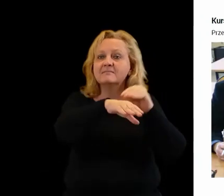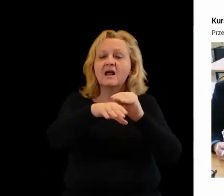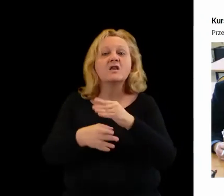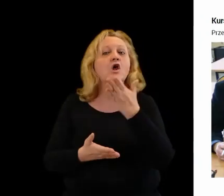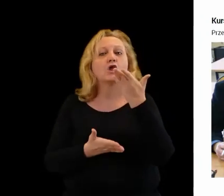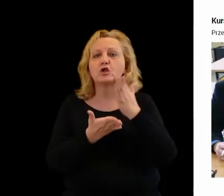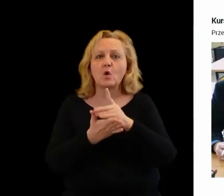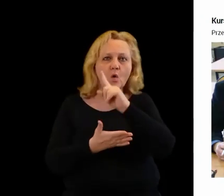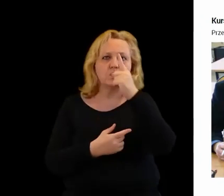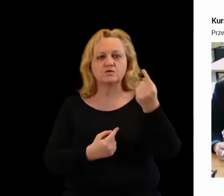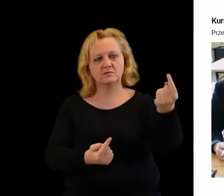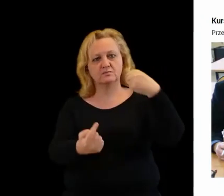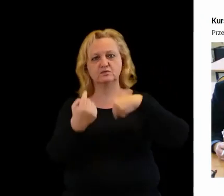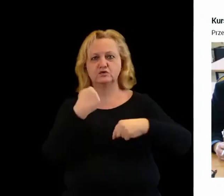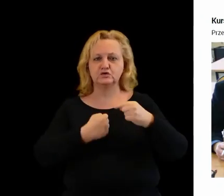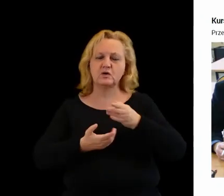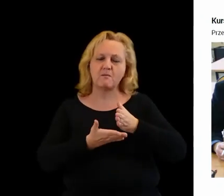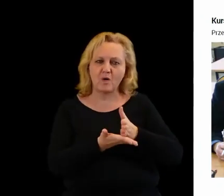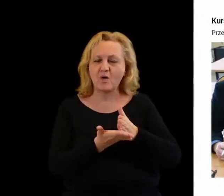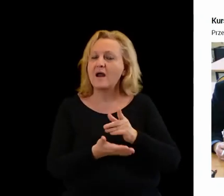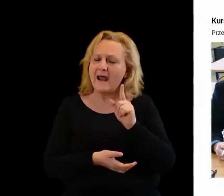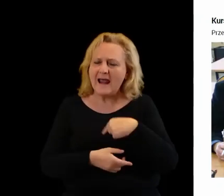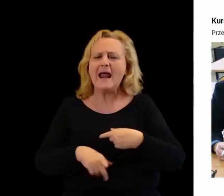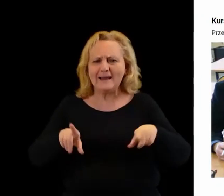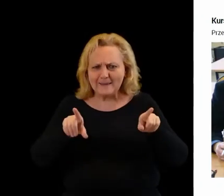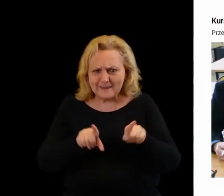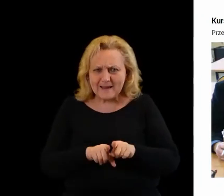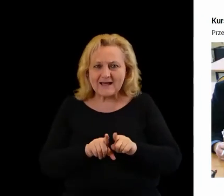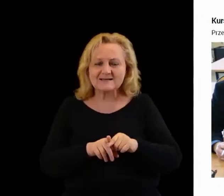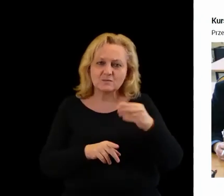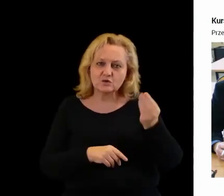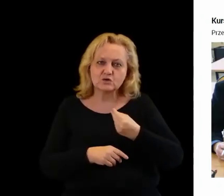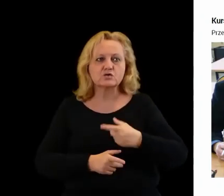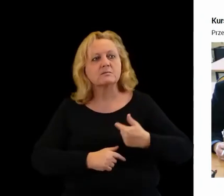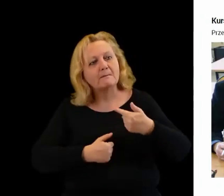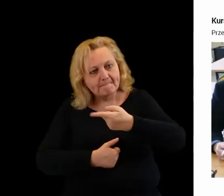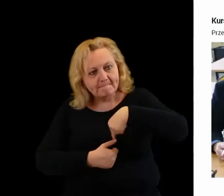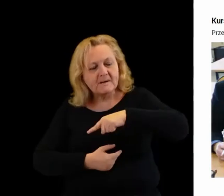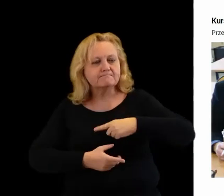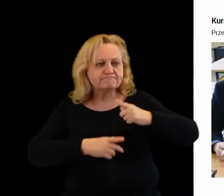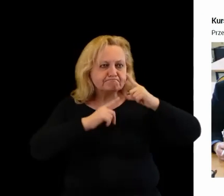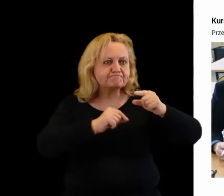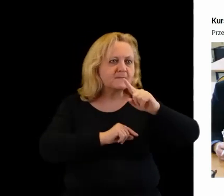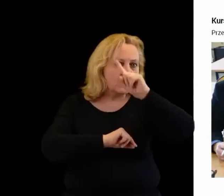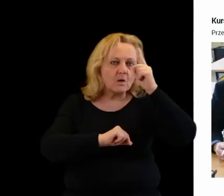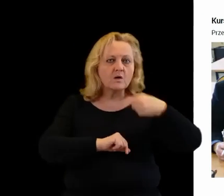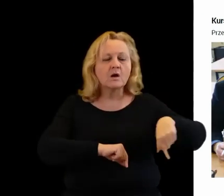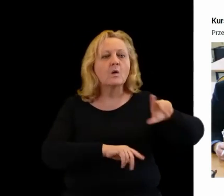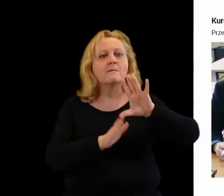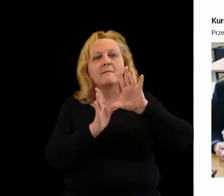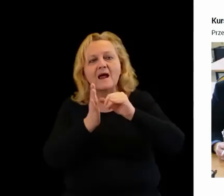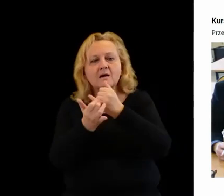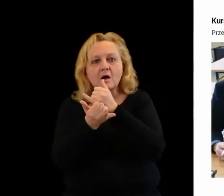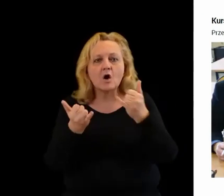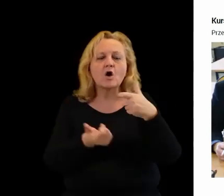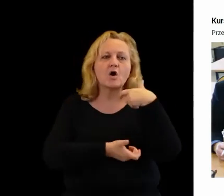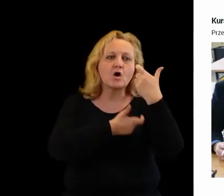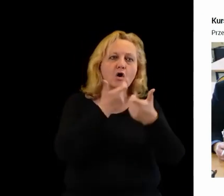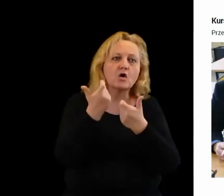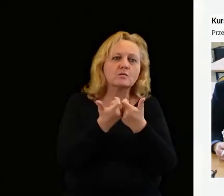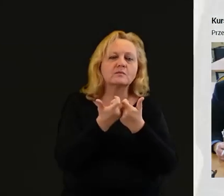przychodził do nas do punktu porad, ale też i szliśmy do różnych miejscowości. Tam robiliśmy